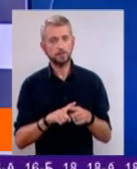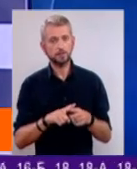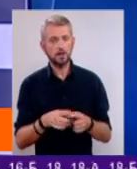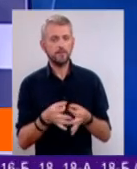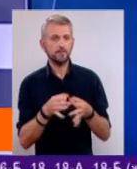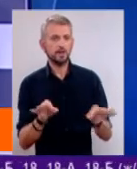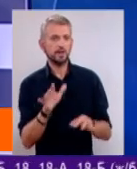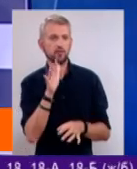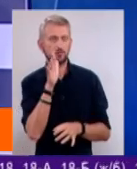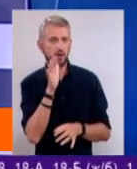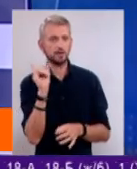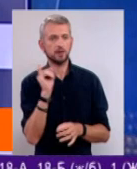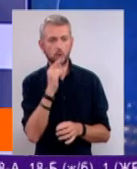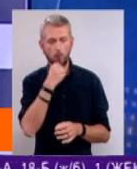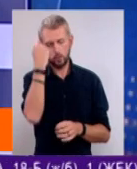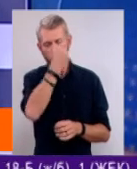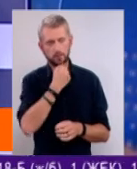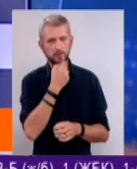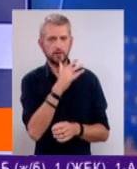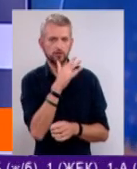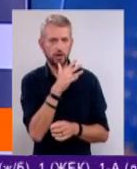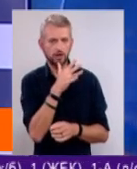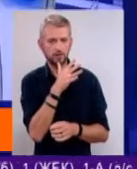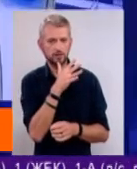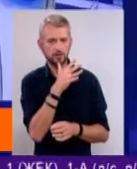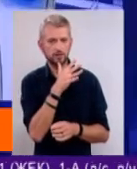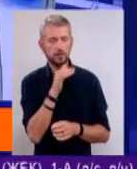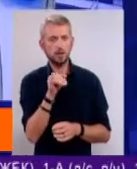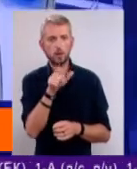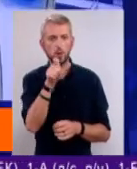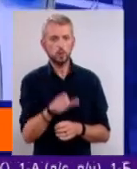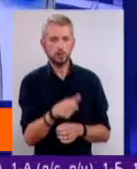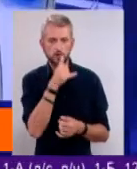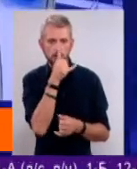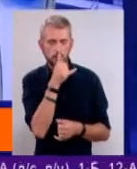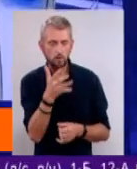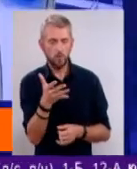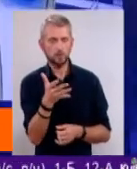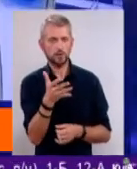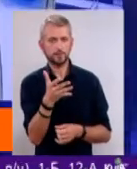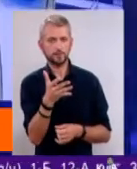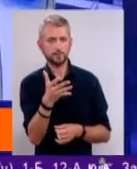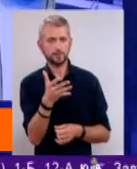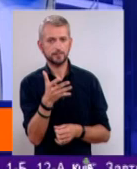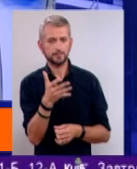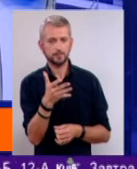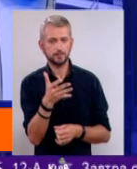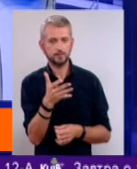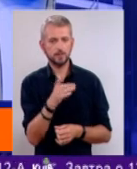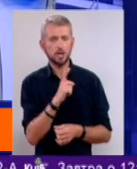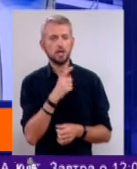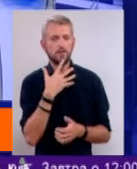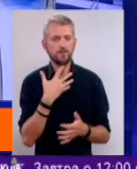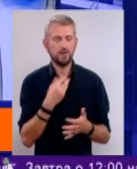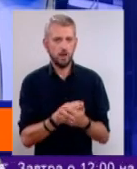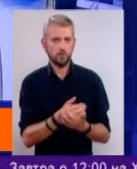вільний час і особистий час, від якого людина не може з власної